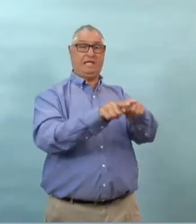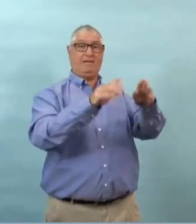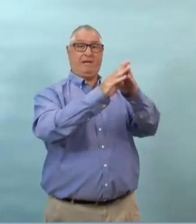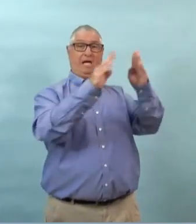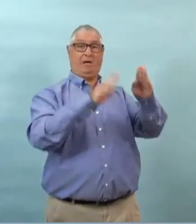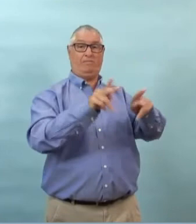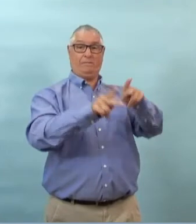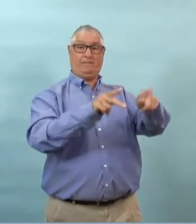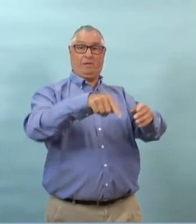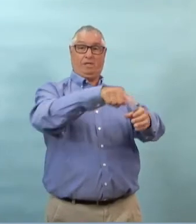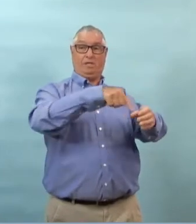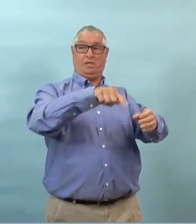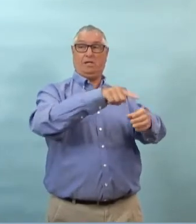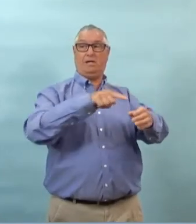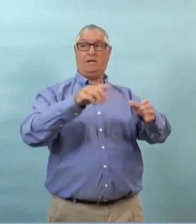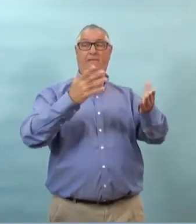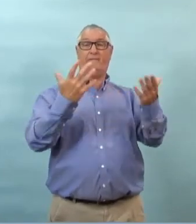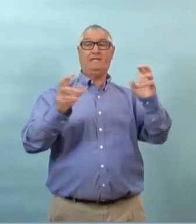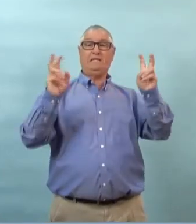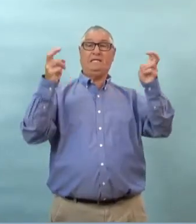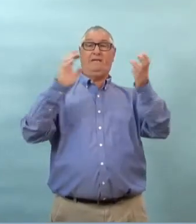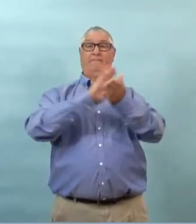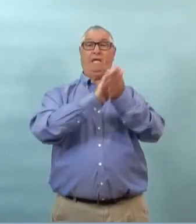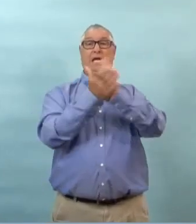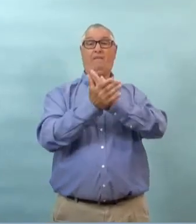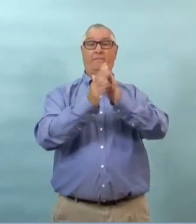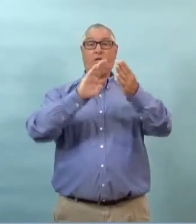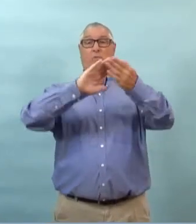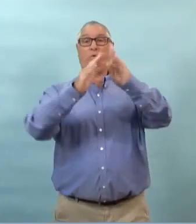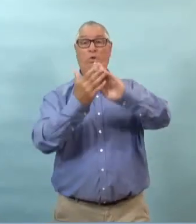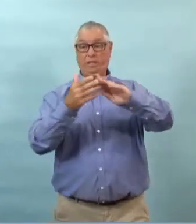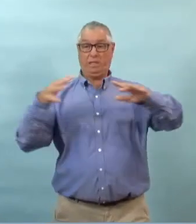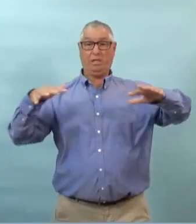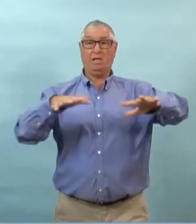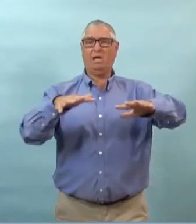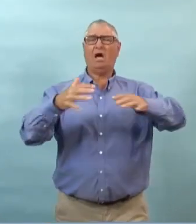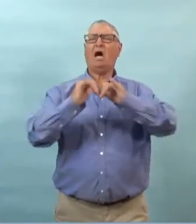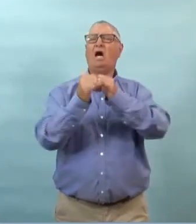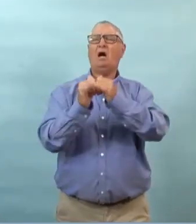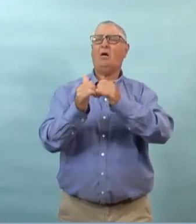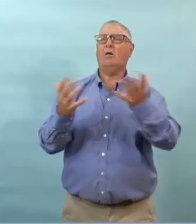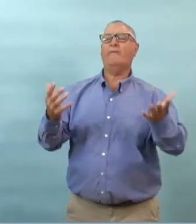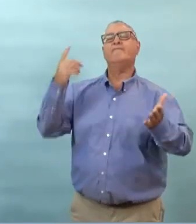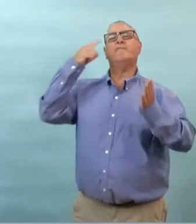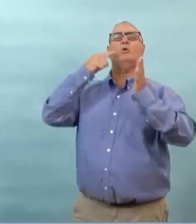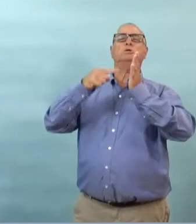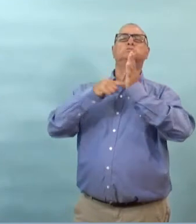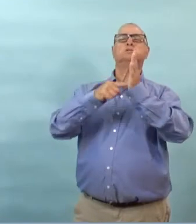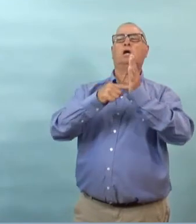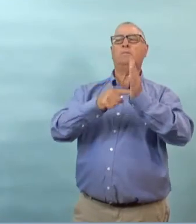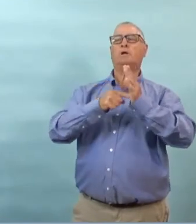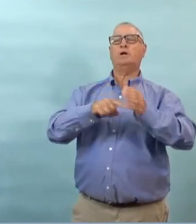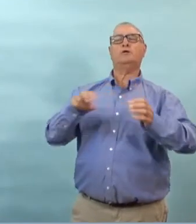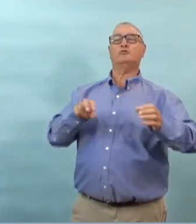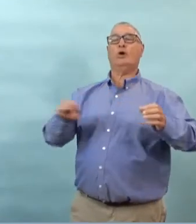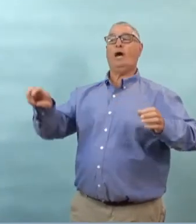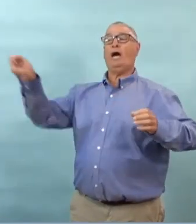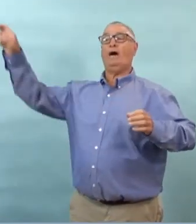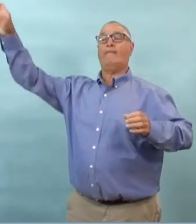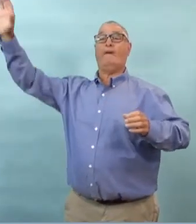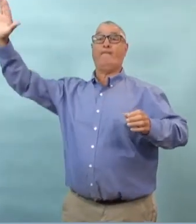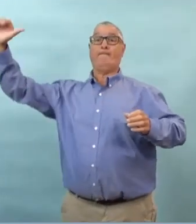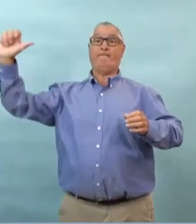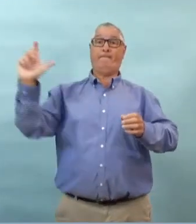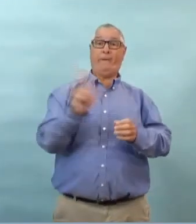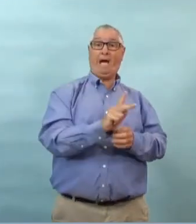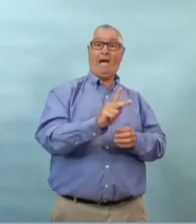liés au déplacement et ceux qui sont liés à la maison à quel point ça devient un changement vous avez quelqu'un qui a voyagé ailleurs